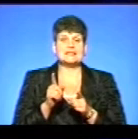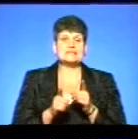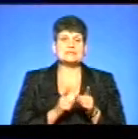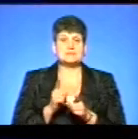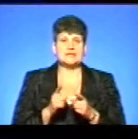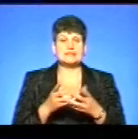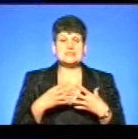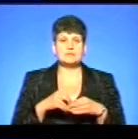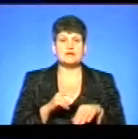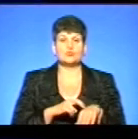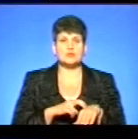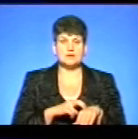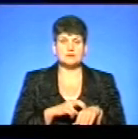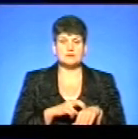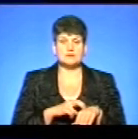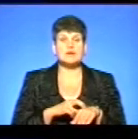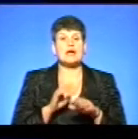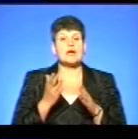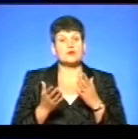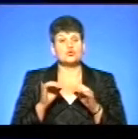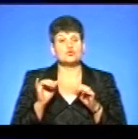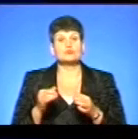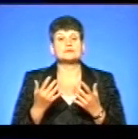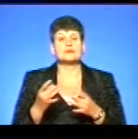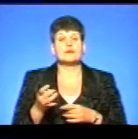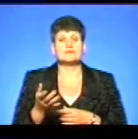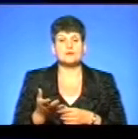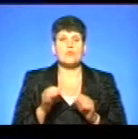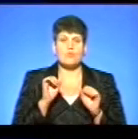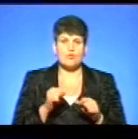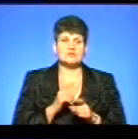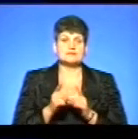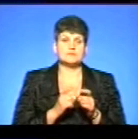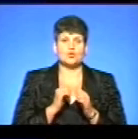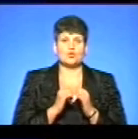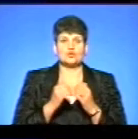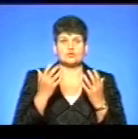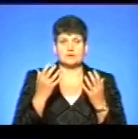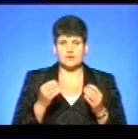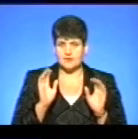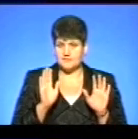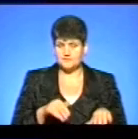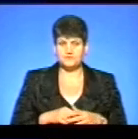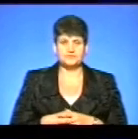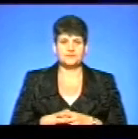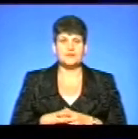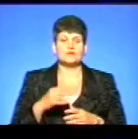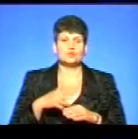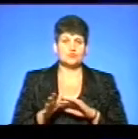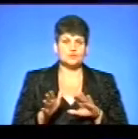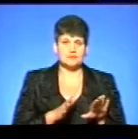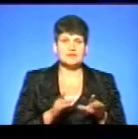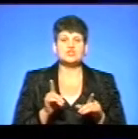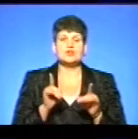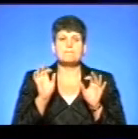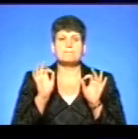сімейного лікаря? Думаю, що може, то скільки разів? Може змінювати навіть кожного дня. Зрозуміло. Ще таке, чи